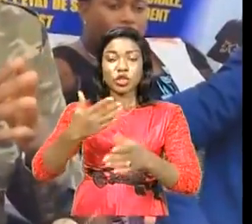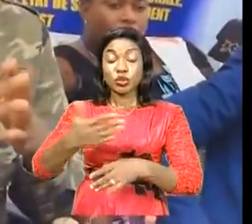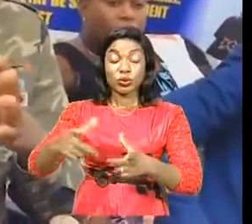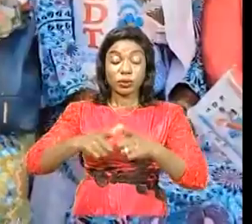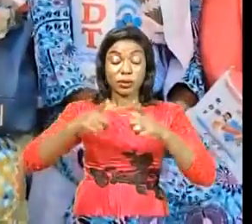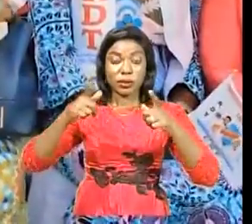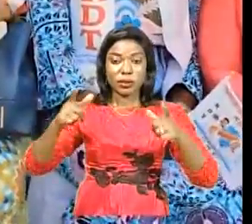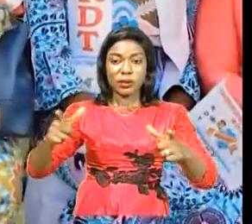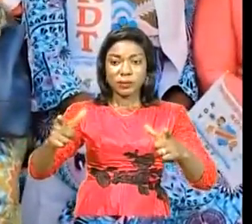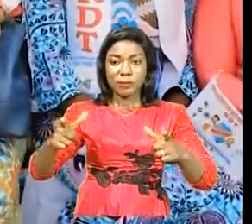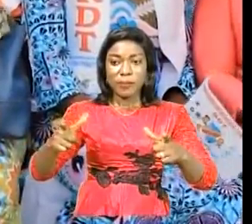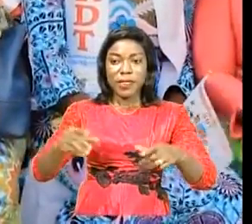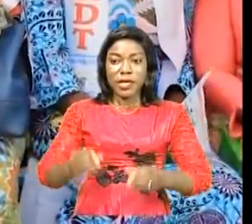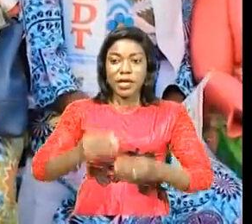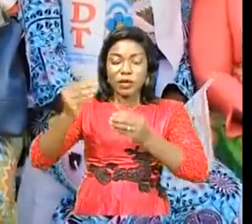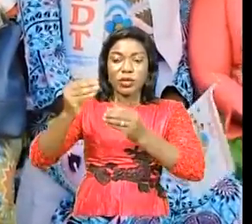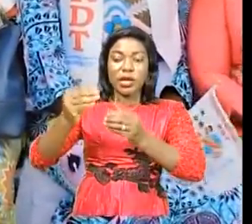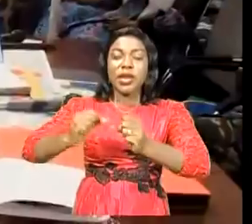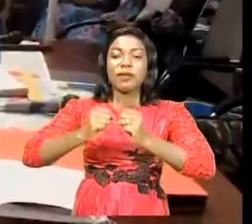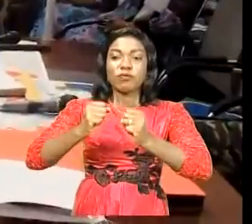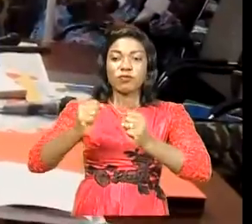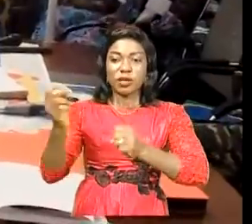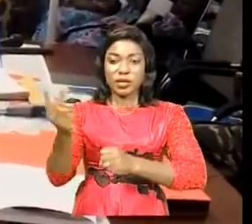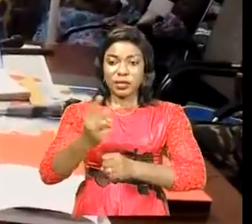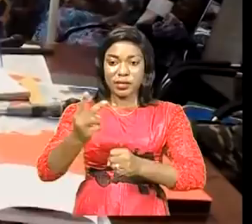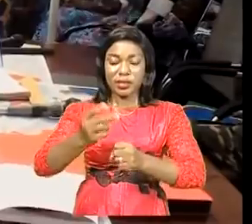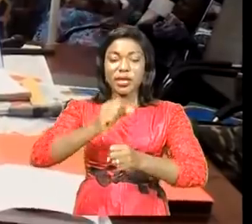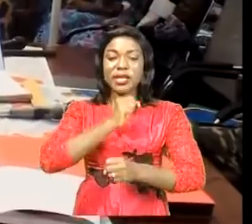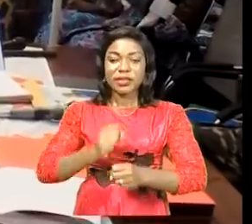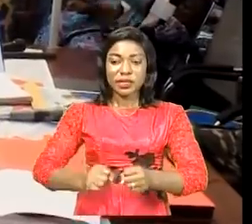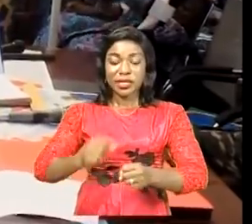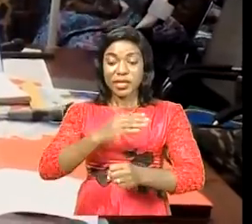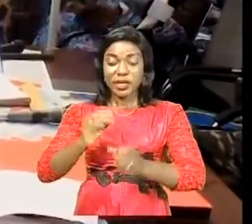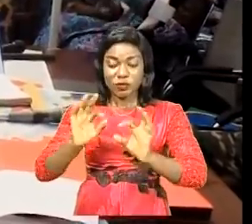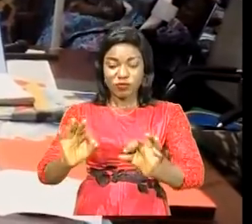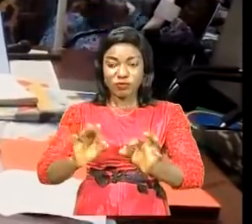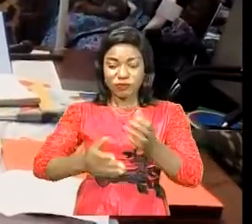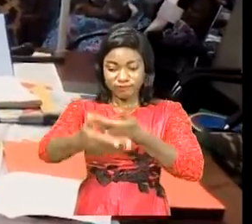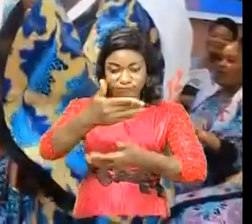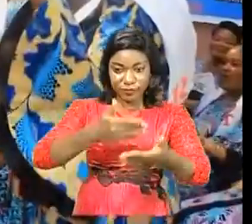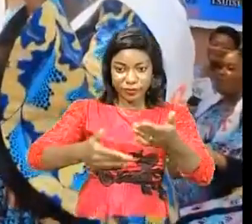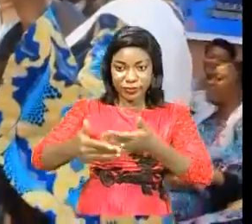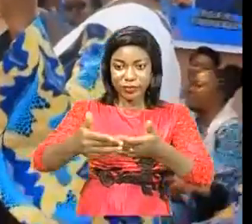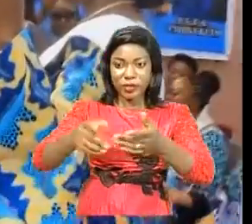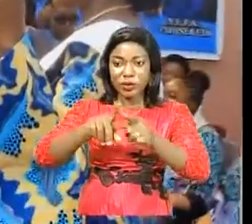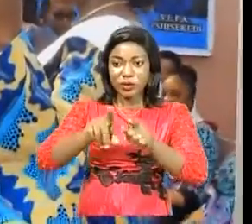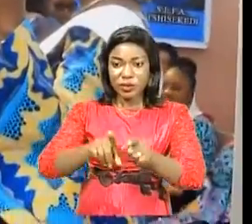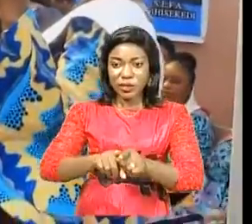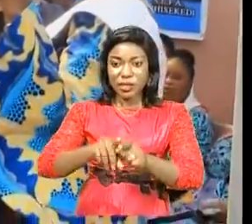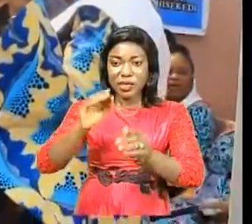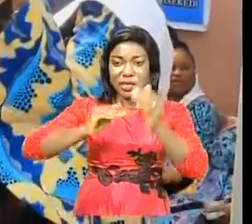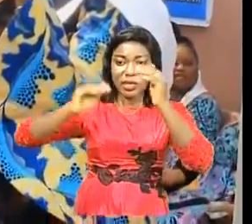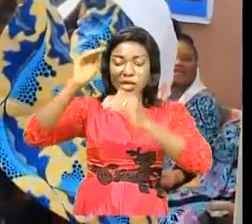La passation du pouvoir entre les deux équipes l'ancienne dirigée par Odette Nkoulou élevée au rang de